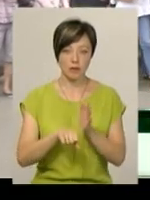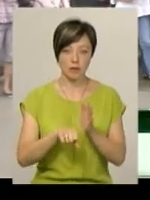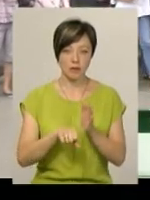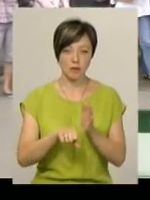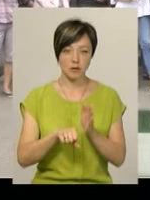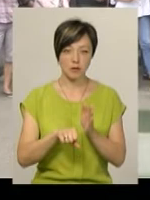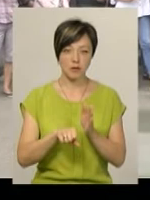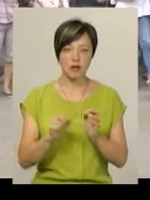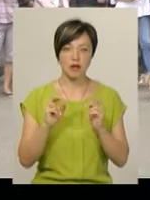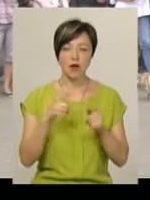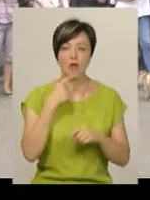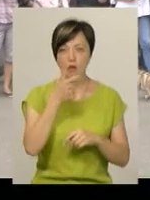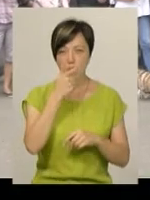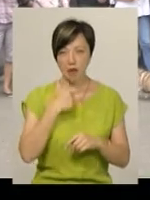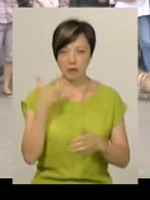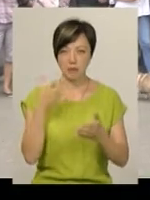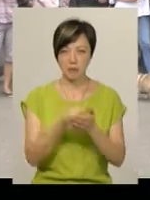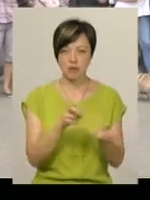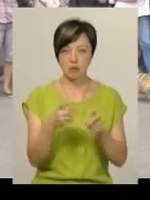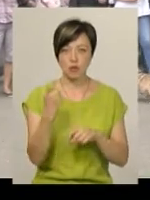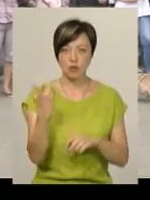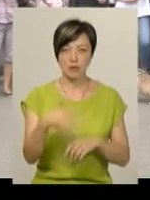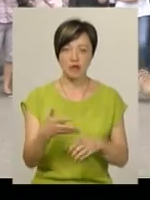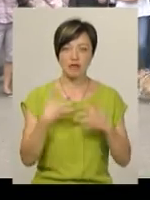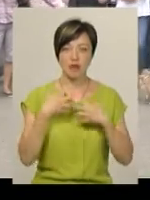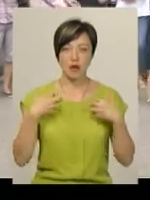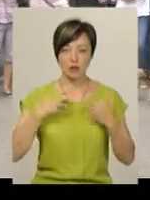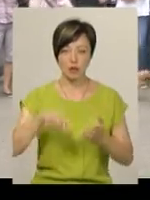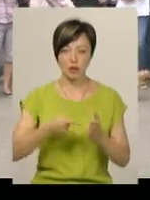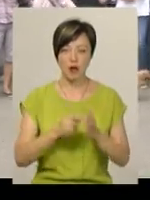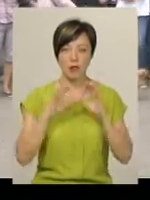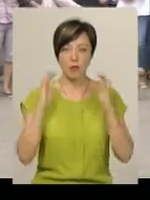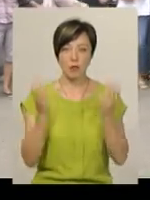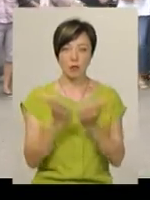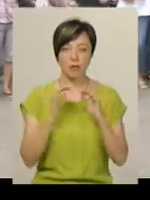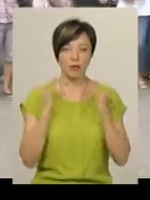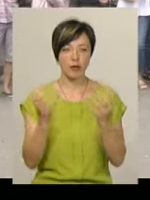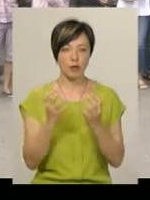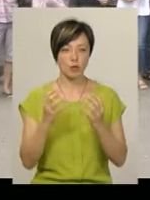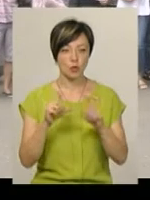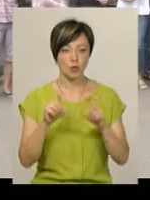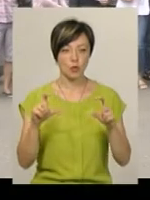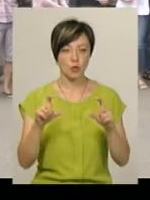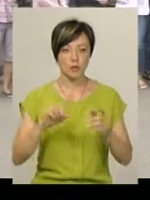як вони говорять, гуманне присиплення. 150 тварин в комунальному притулку в